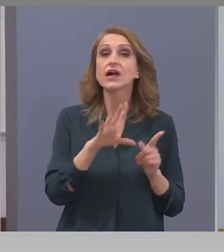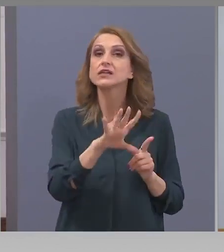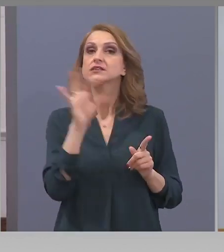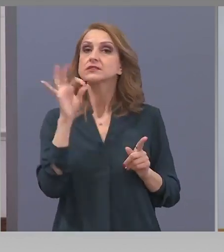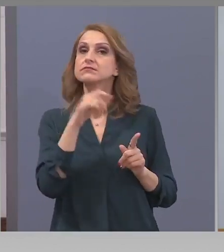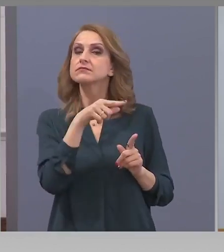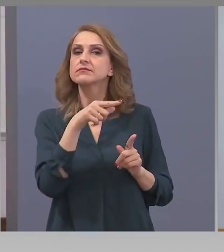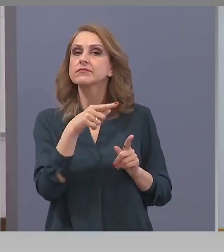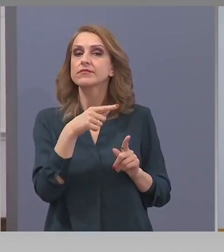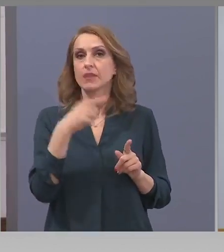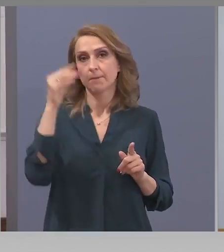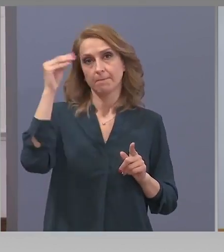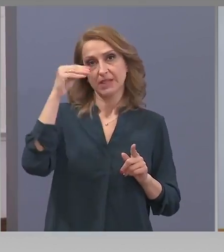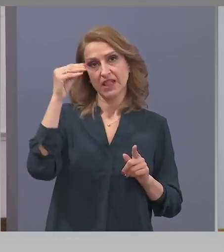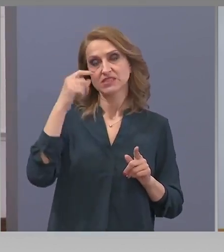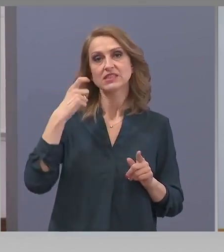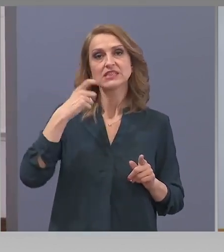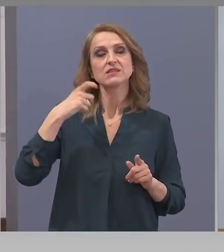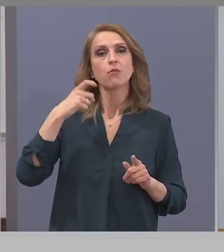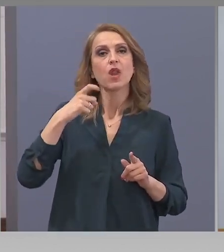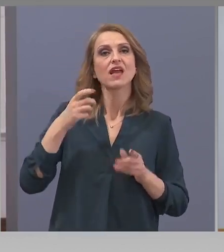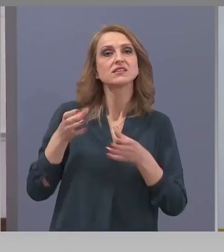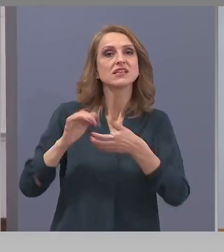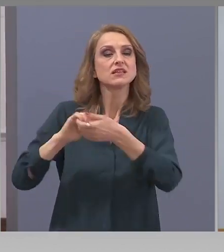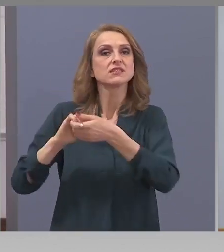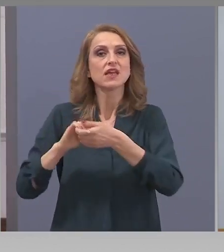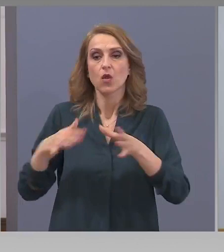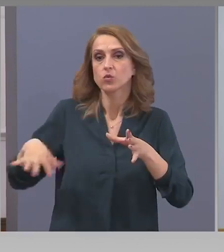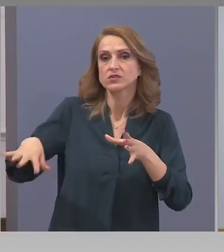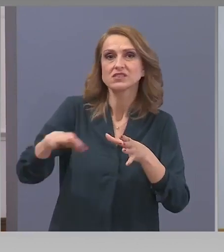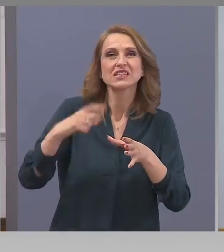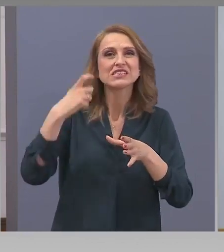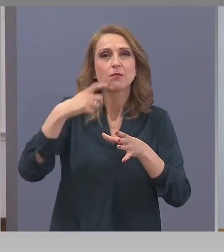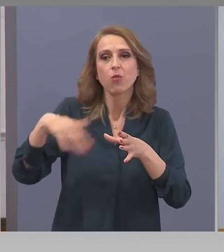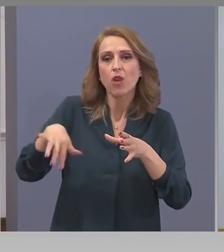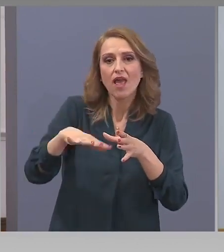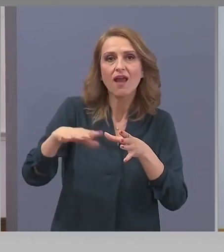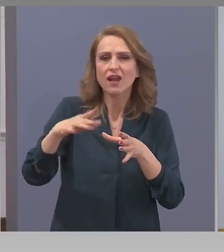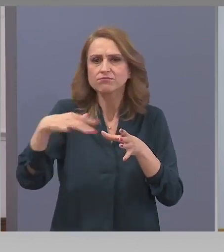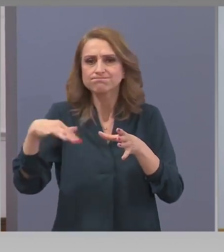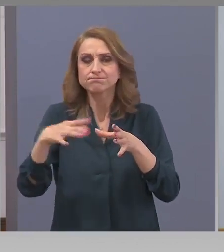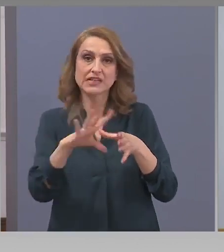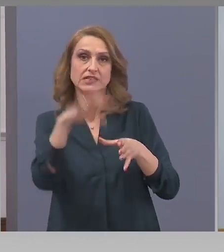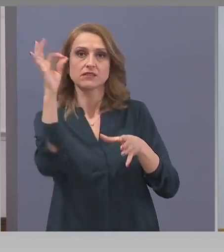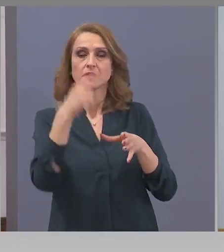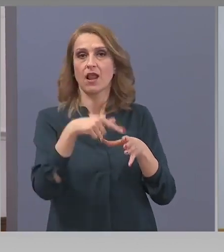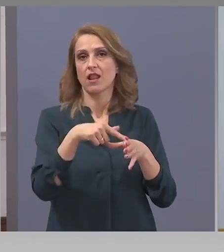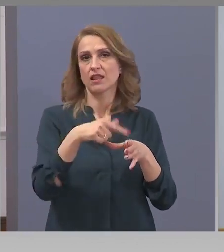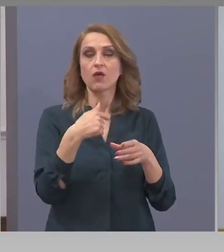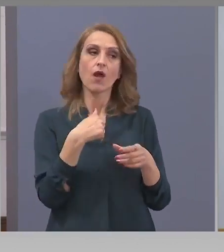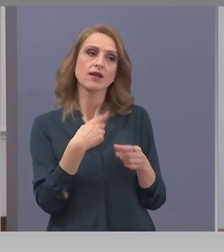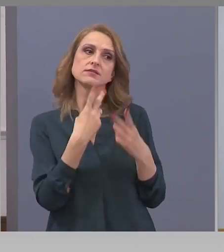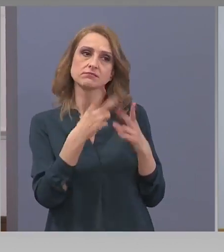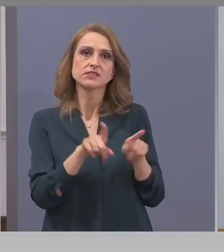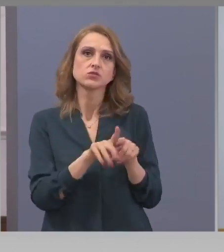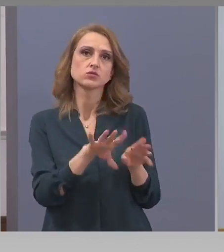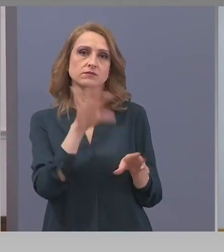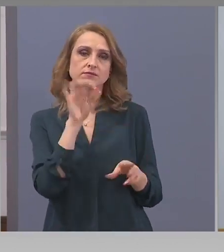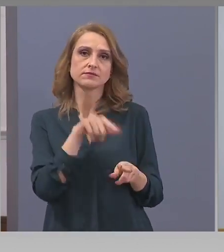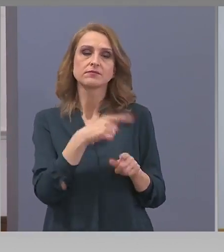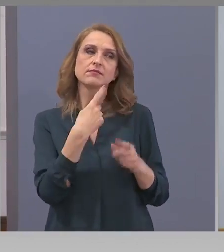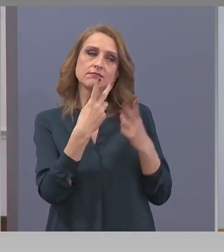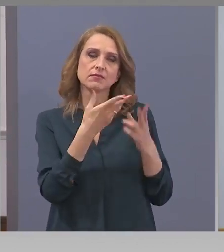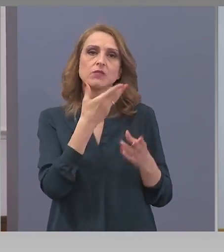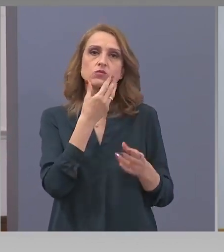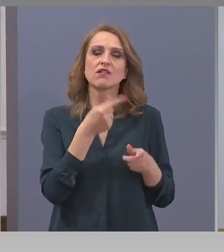на Българския заболекирски съюз. Официален избор. Приел съм този избор, защото познавам неговия професионализъм. А мен